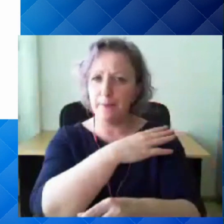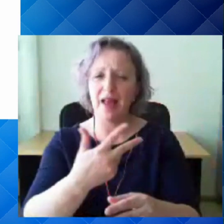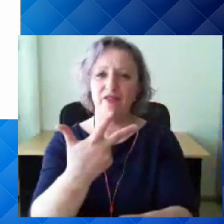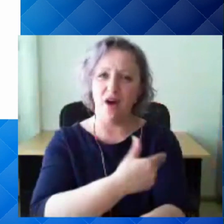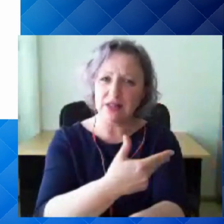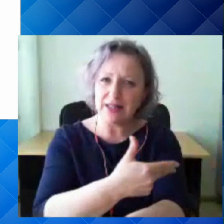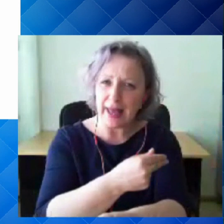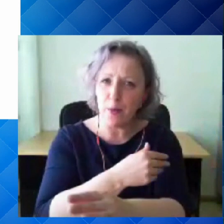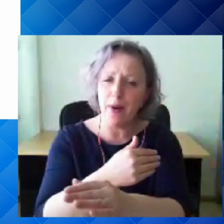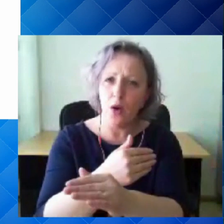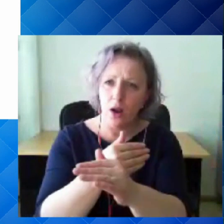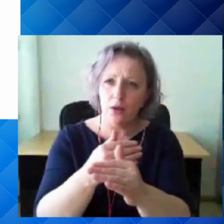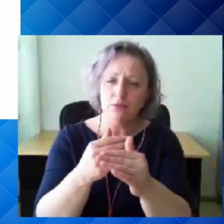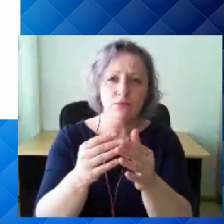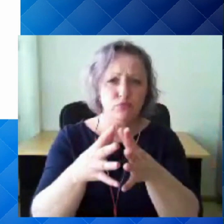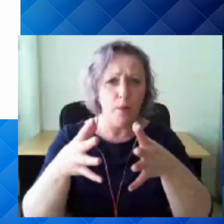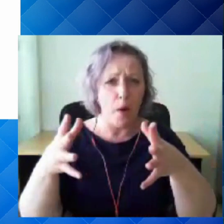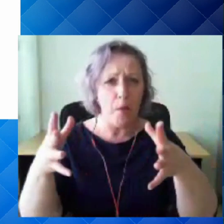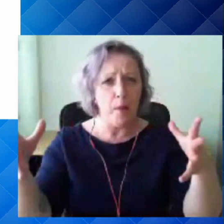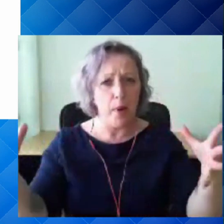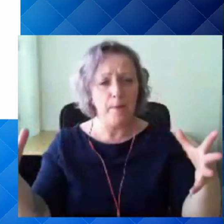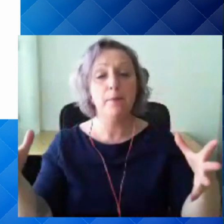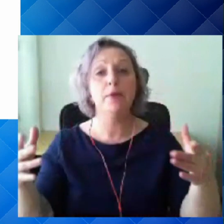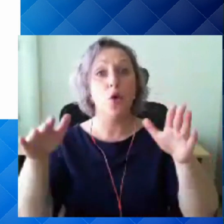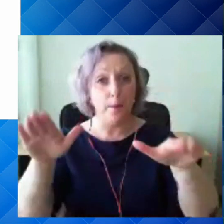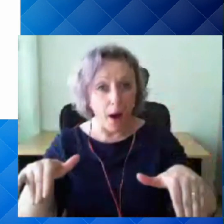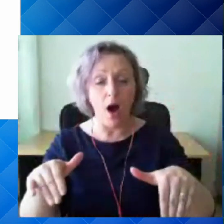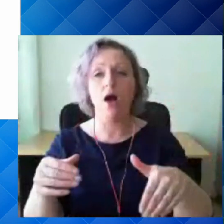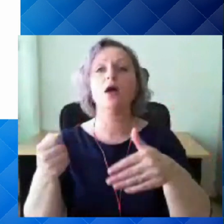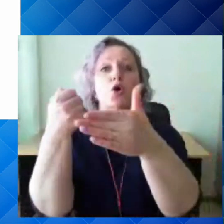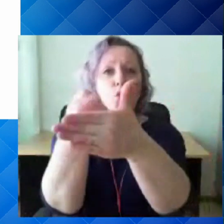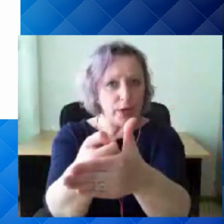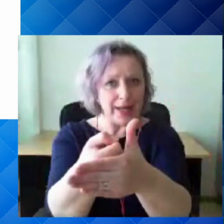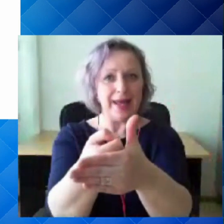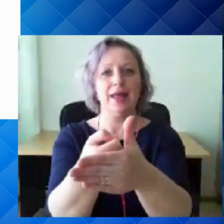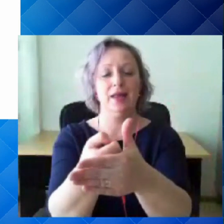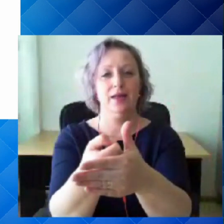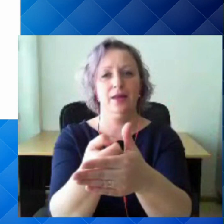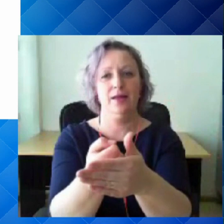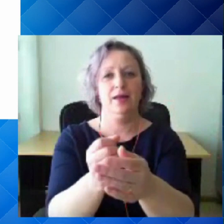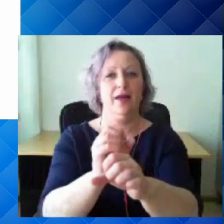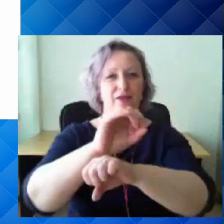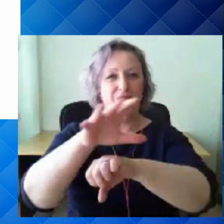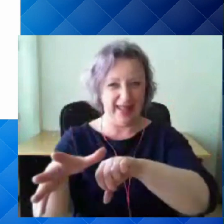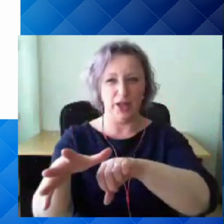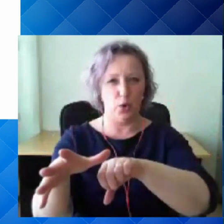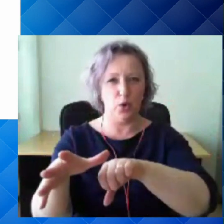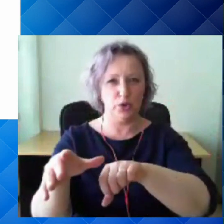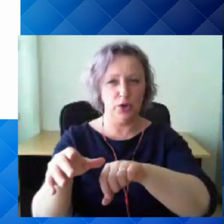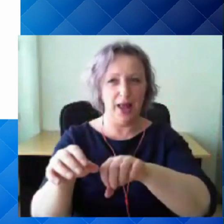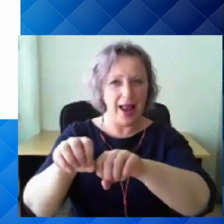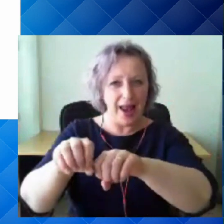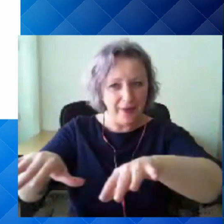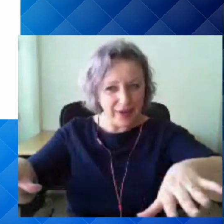hõlmatuse tase hakkab jõudma sinna poole, kui viiruse ringlus väliskeskonnas meil